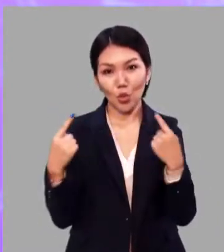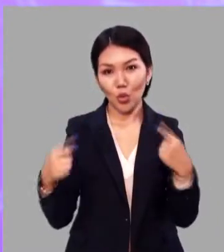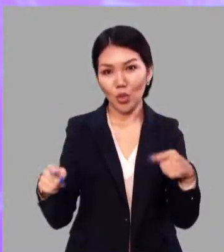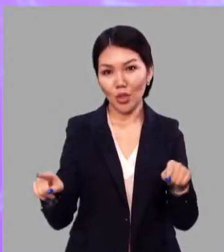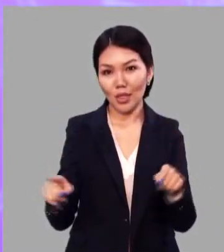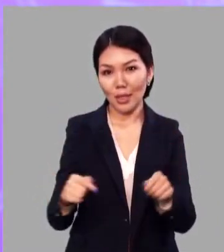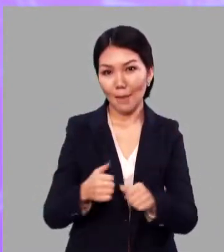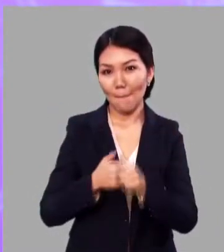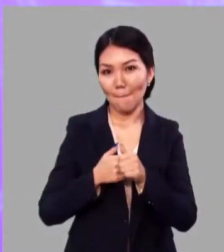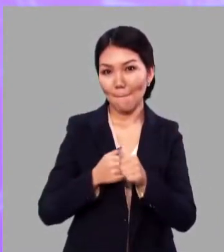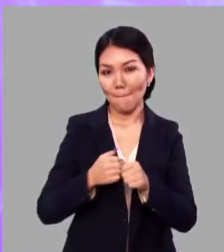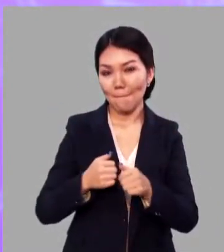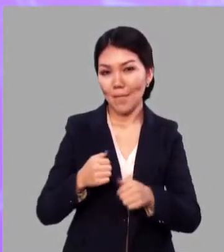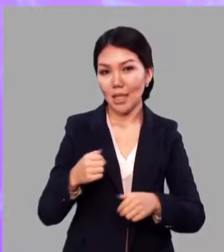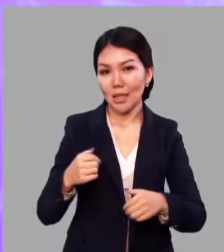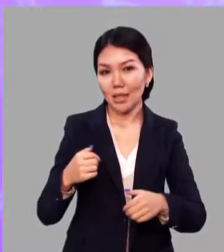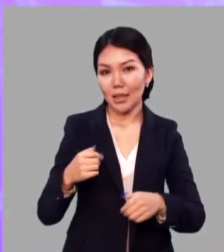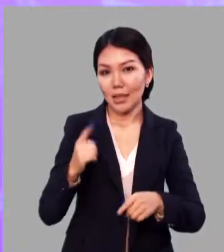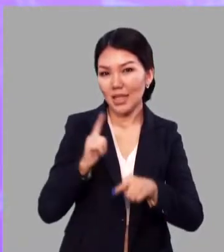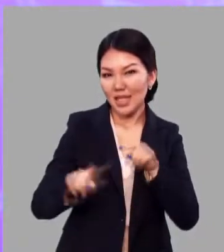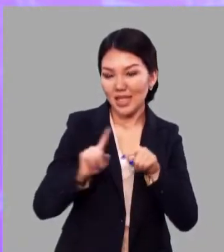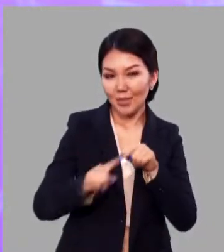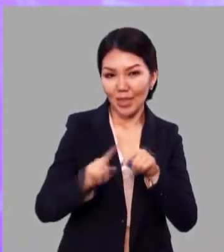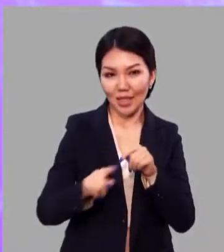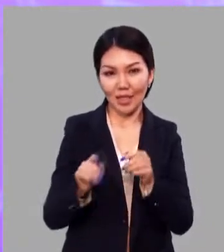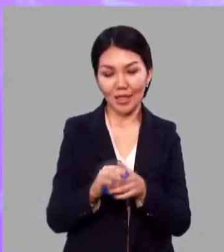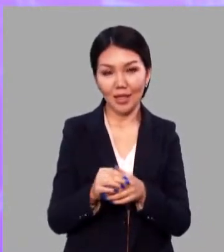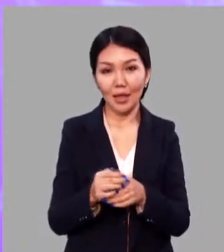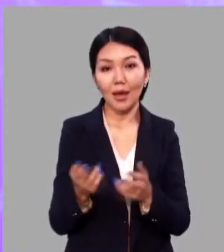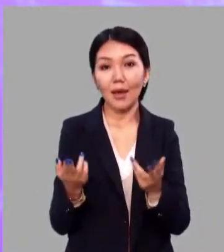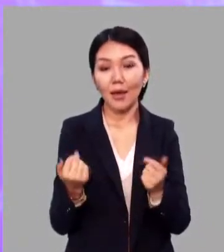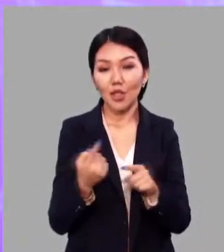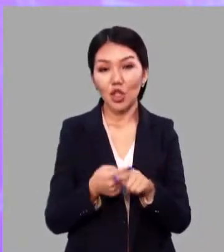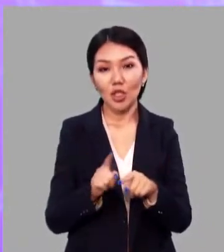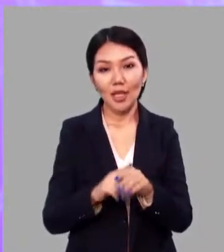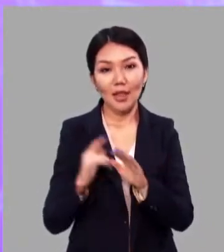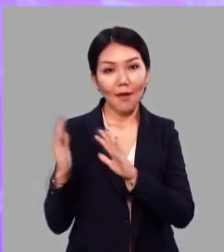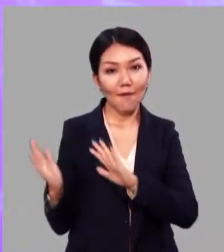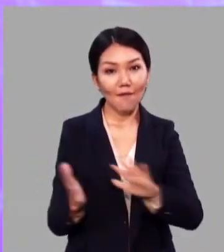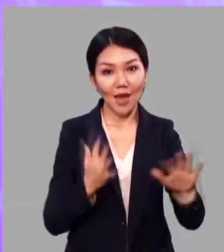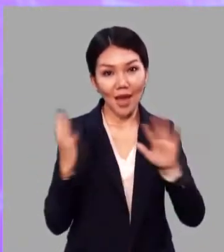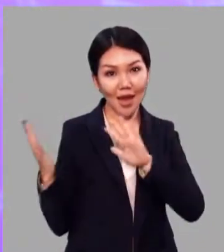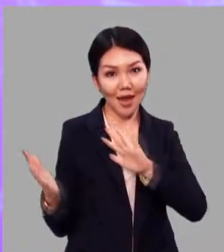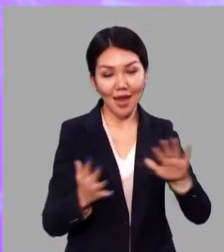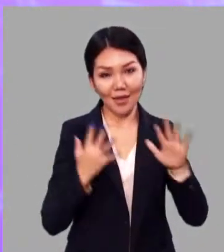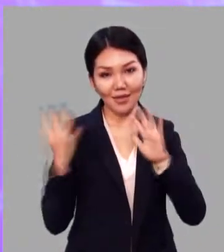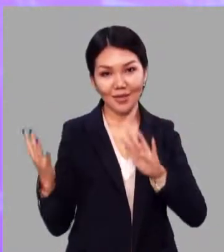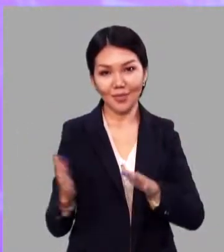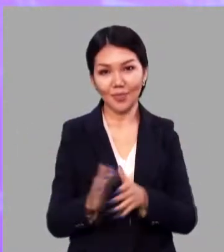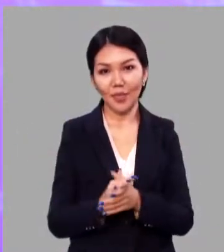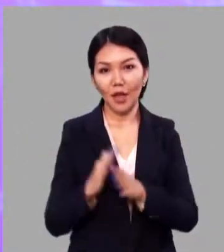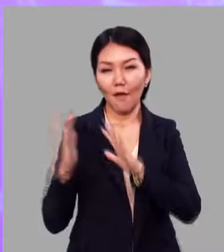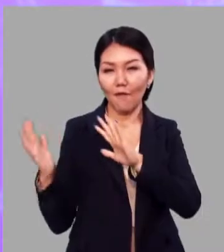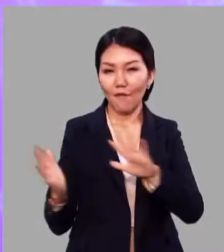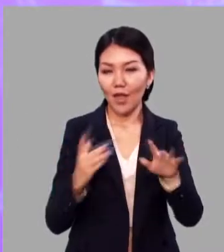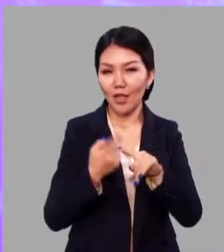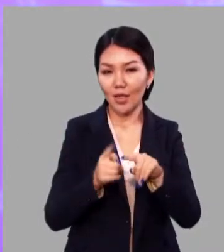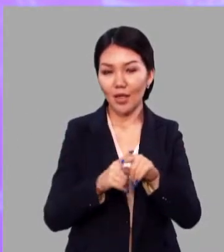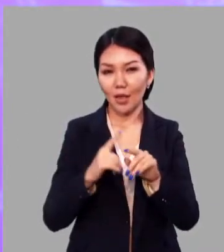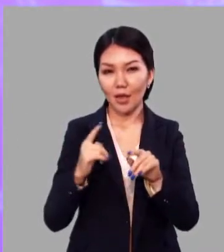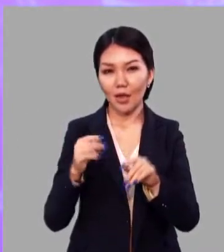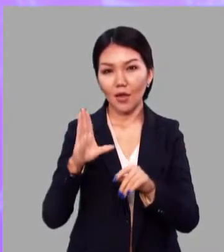подгоняет. Конечно, это ветер. Ветер – это поток